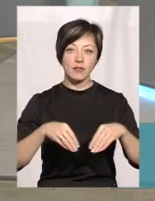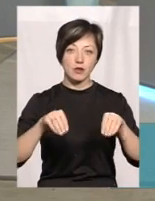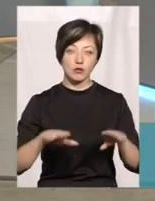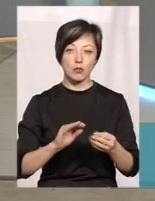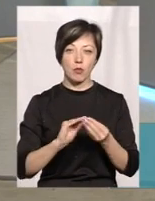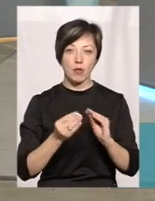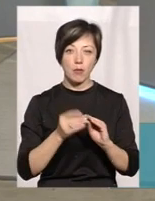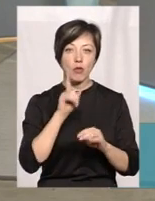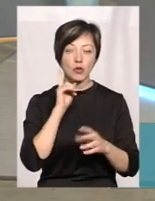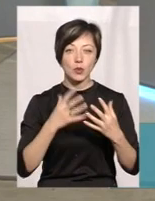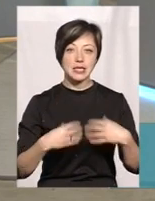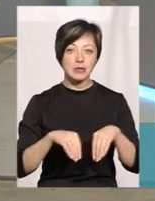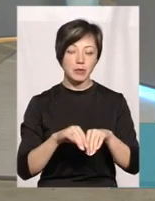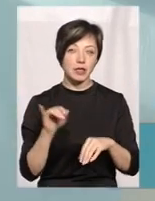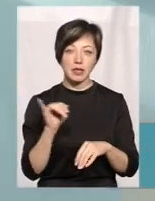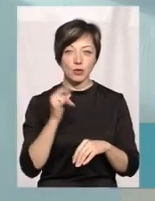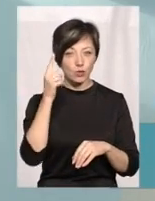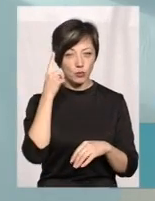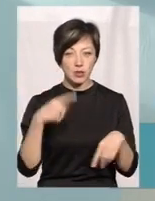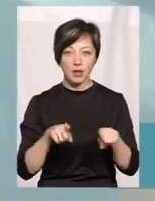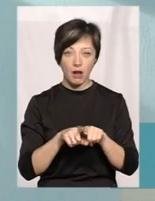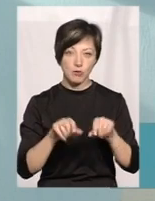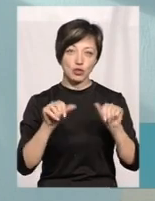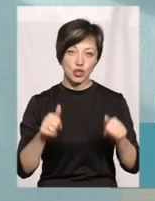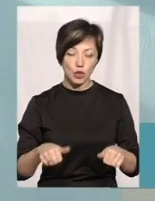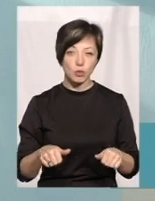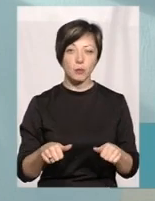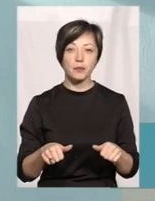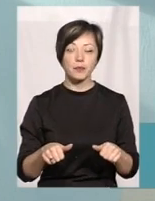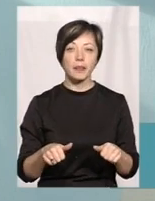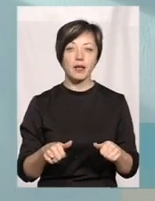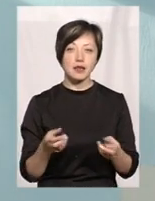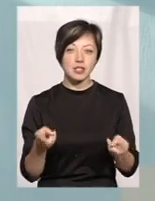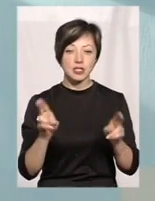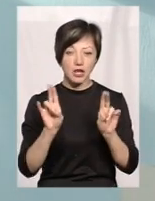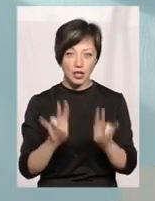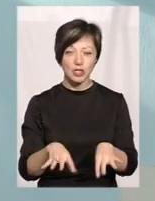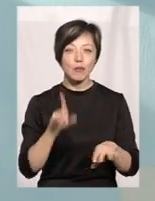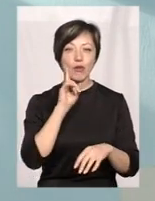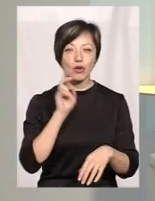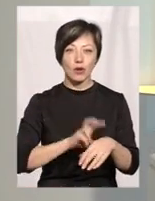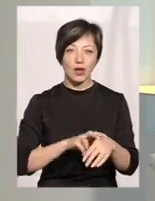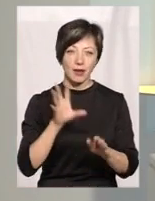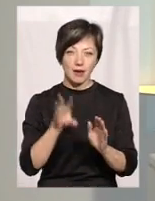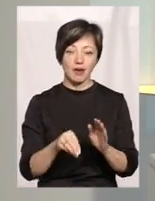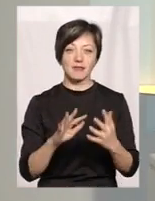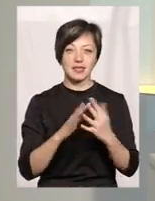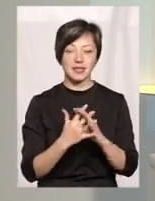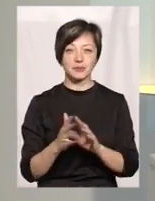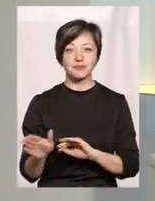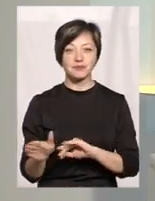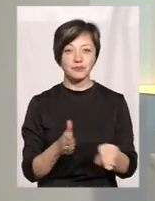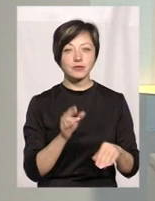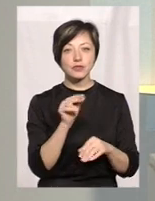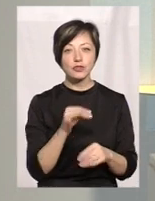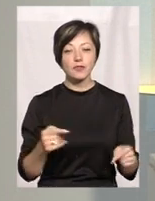проблему молодої сім'ї, і, я думаю, таким чином ми і залишимо молодого лікаря. Чи визначено